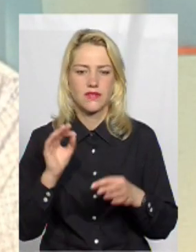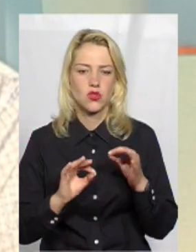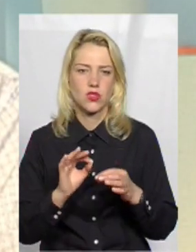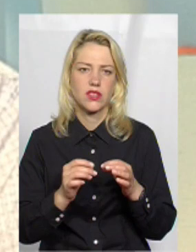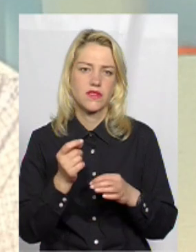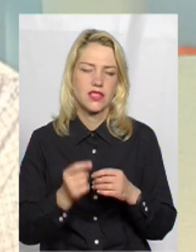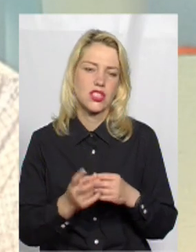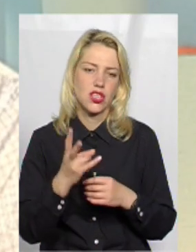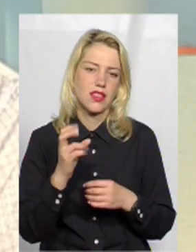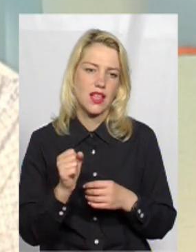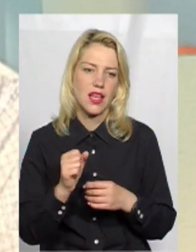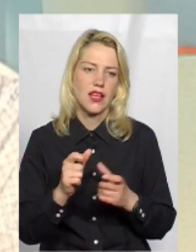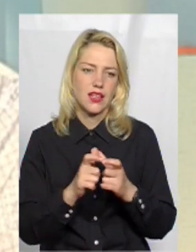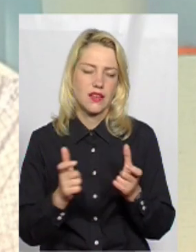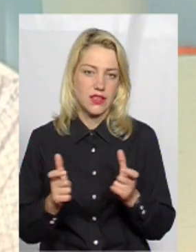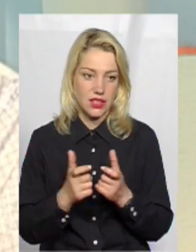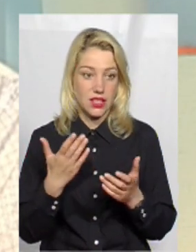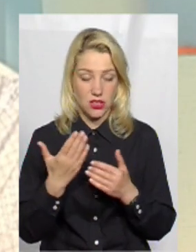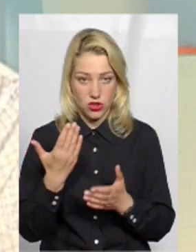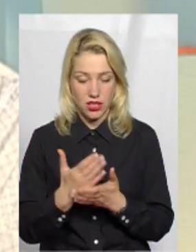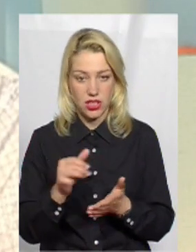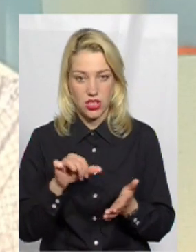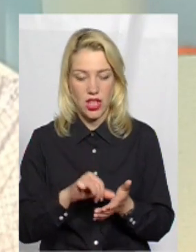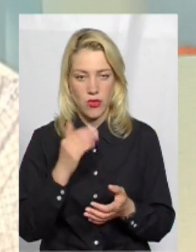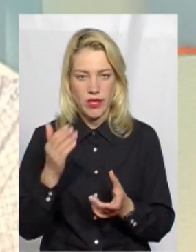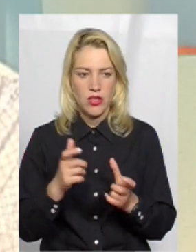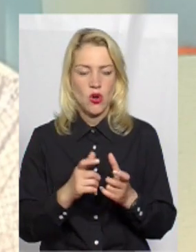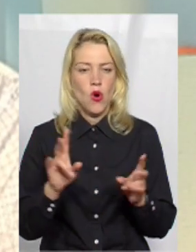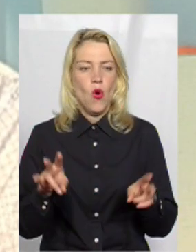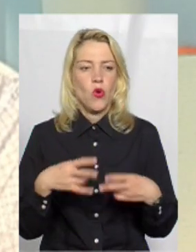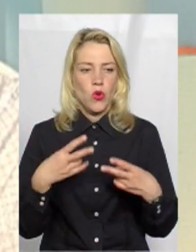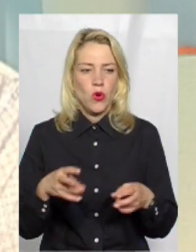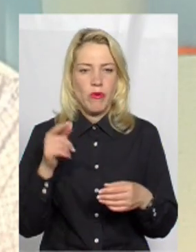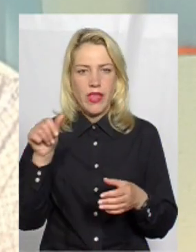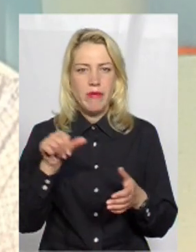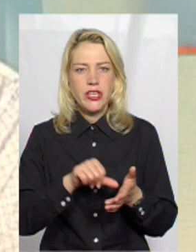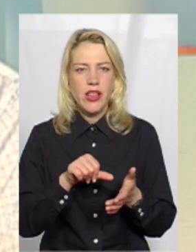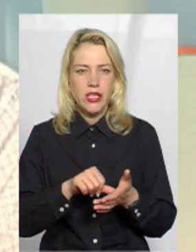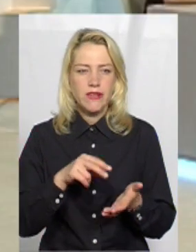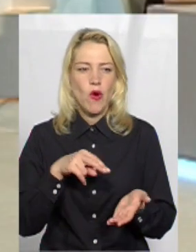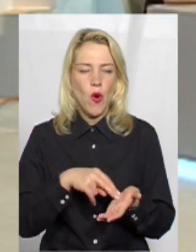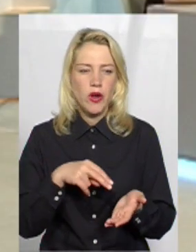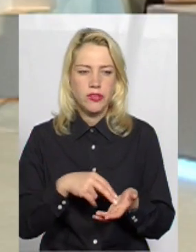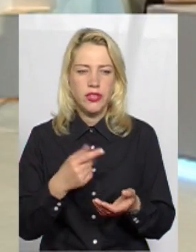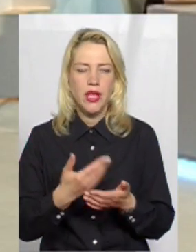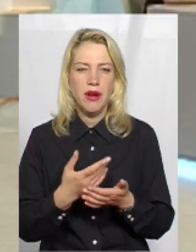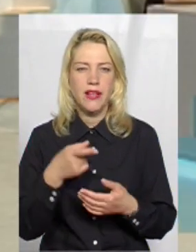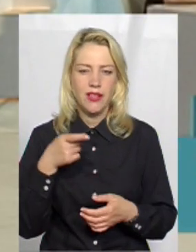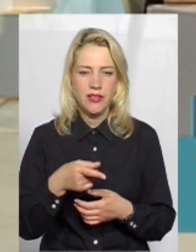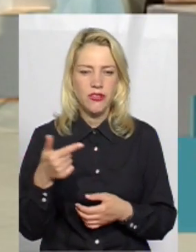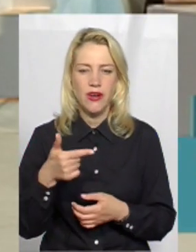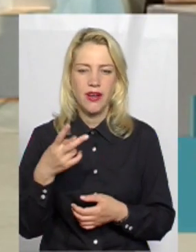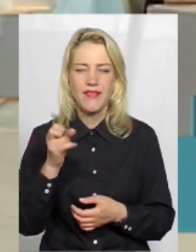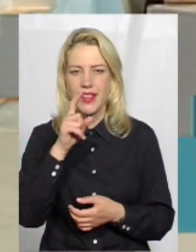на квитки, якщо ти там ще є членом їхнього клубу, там членство коштує, виходить тисячу